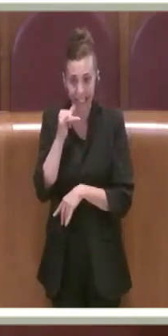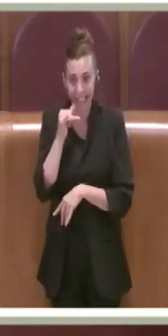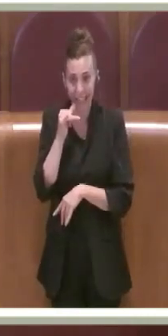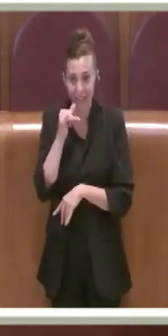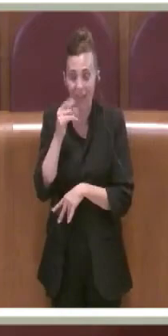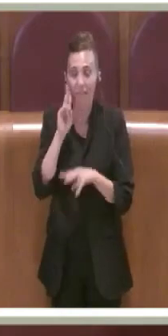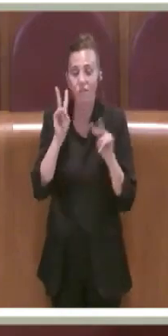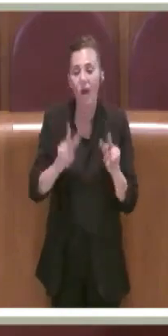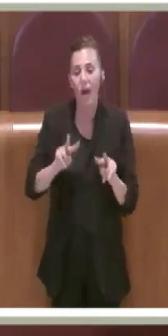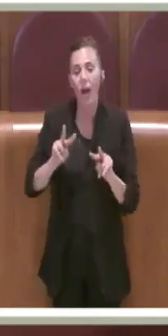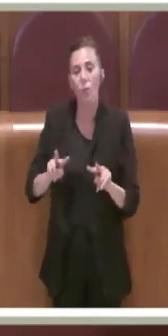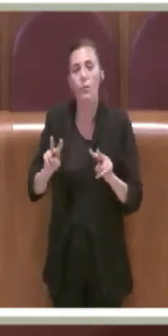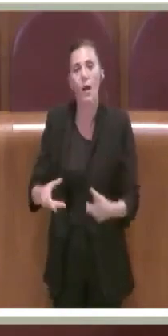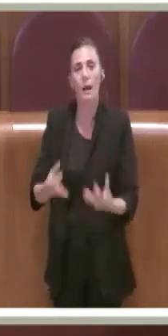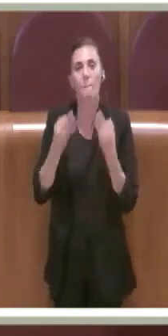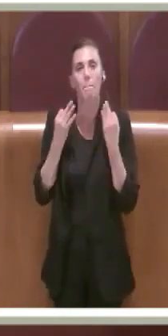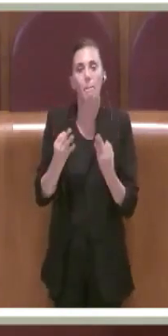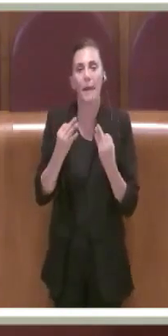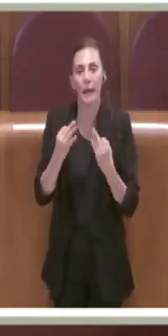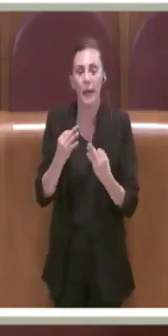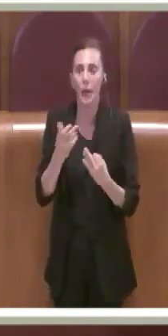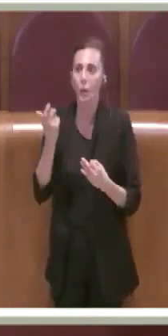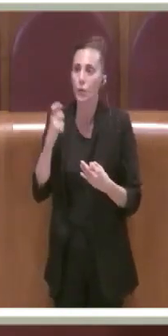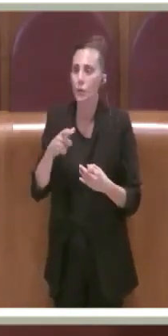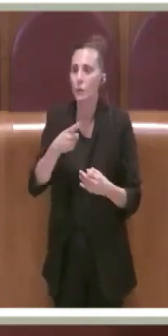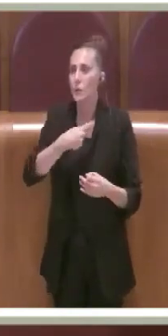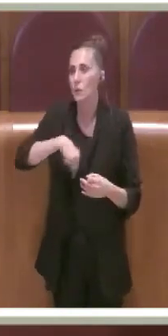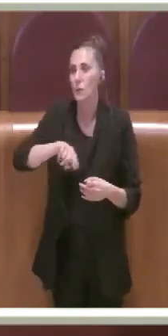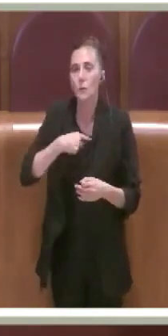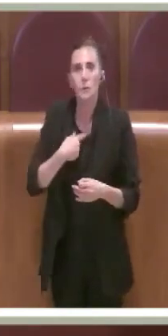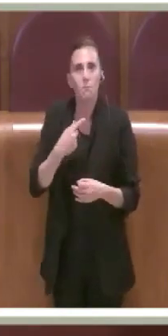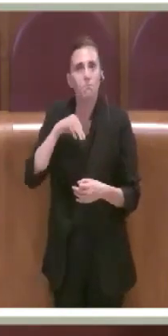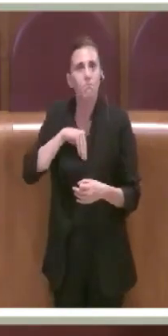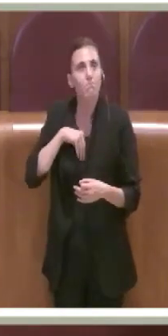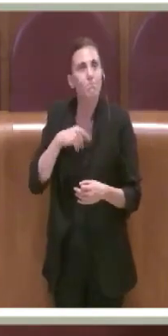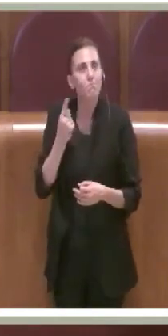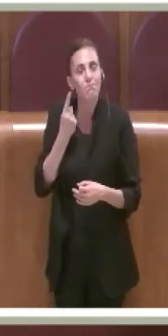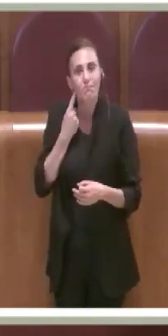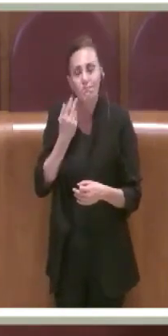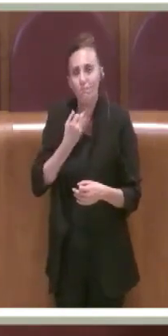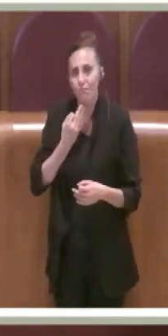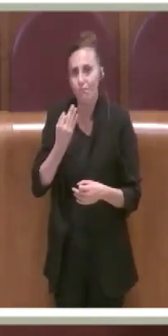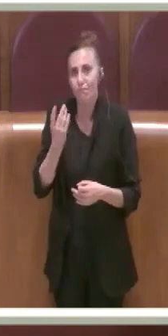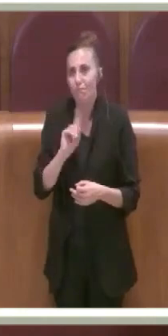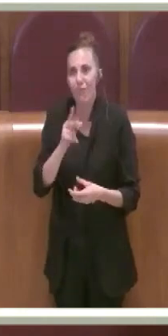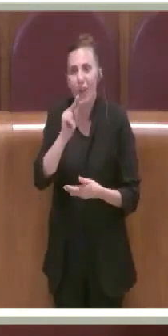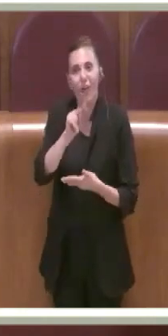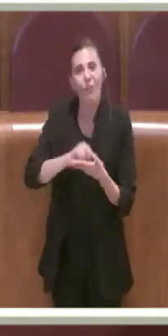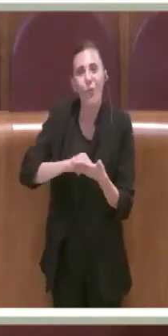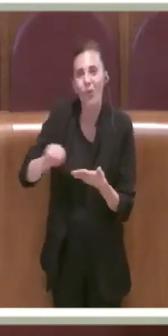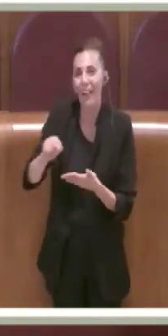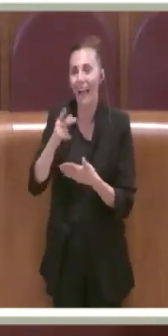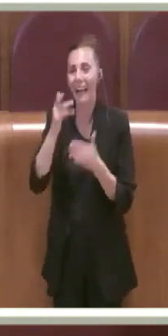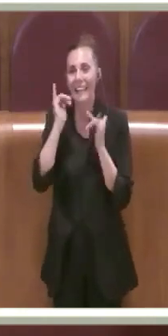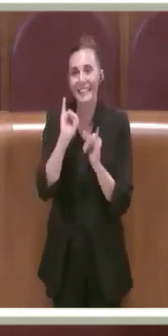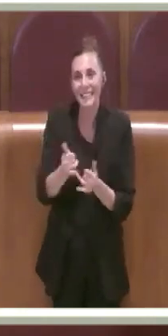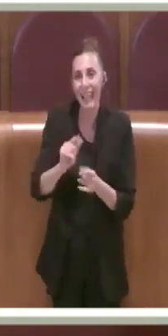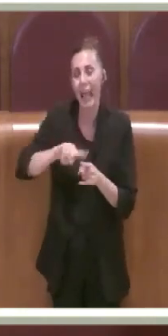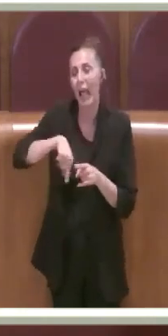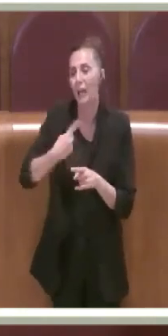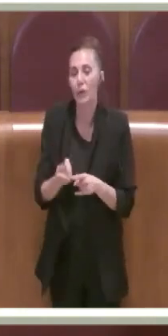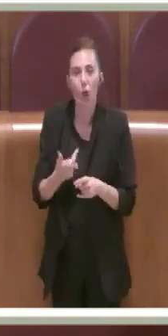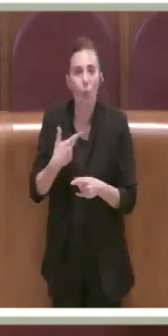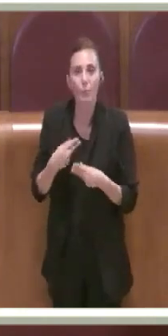valutare. Visto che non ce la sentiamo di poter dire una cosa per un'altra, votare sì, ma poi in tempi brevi non si fa,